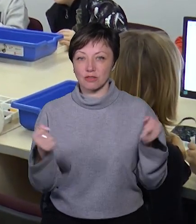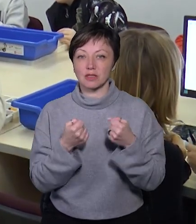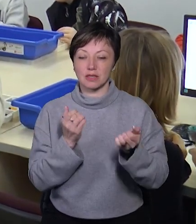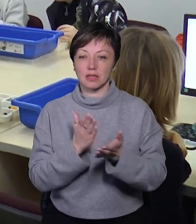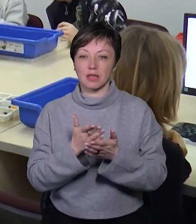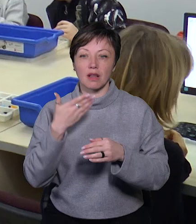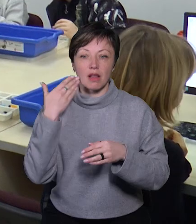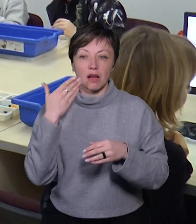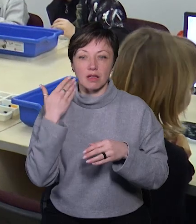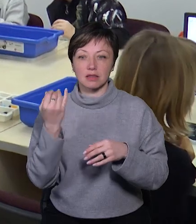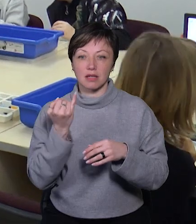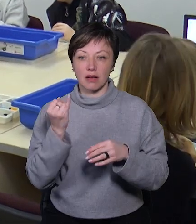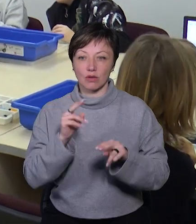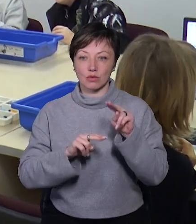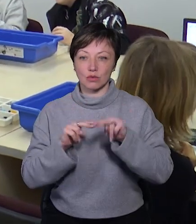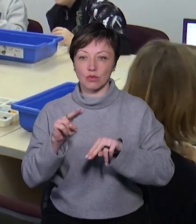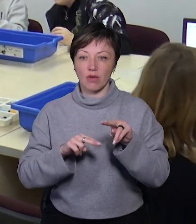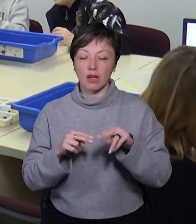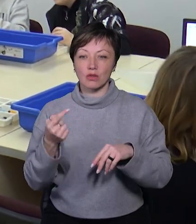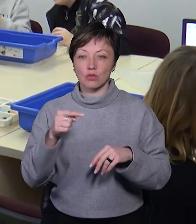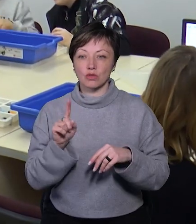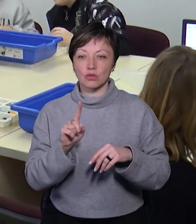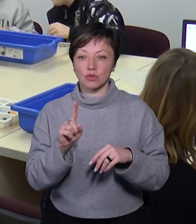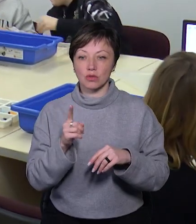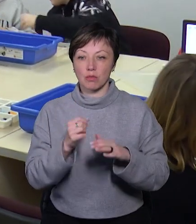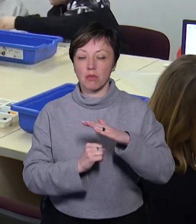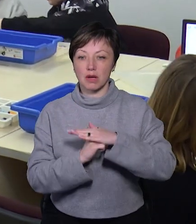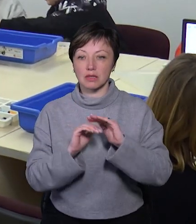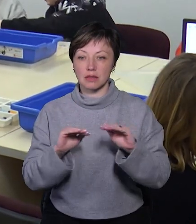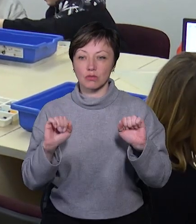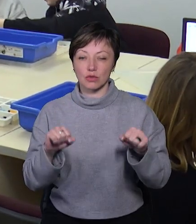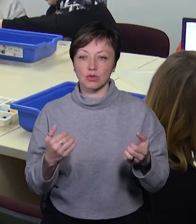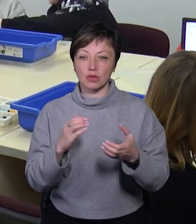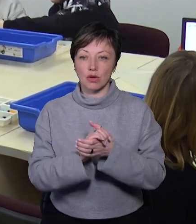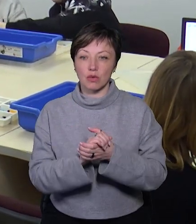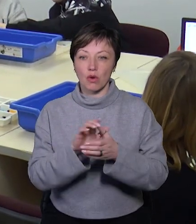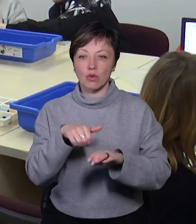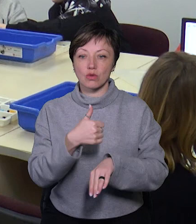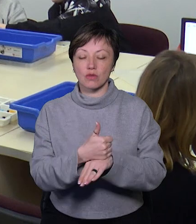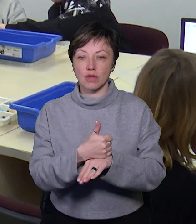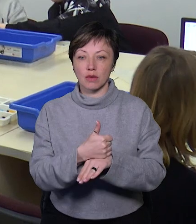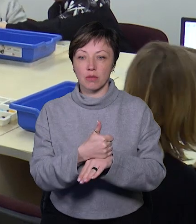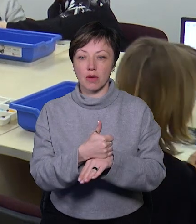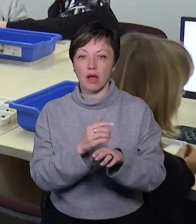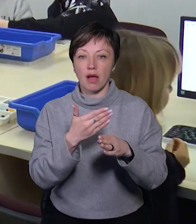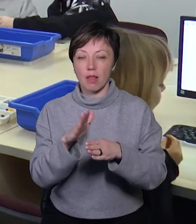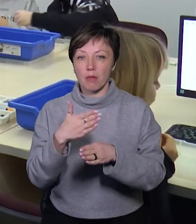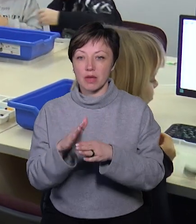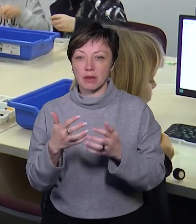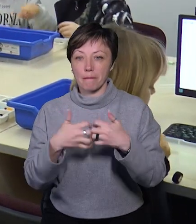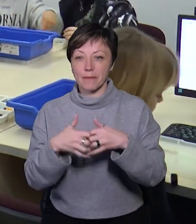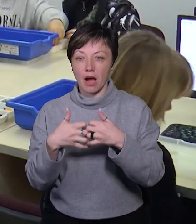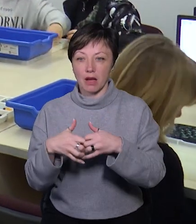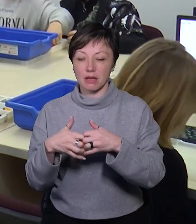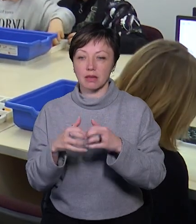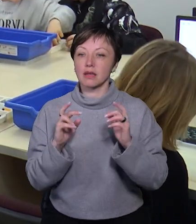досить легким, але цікавим в конструюванні, тому що на його базі діти можуть ознайомитися із основними елементами механіки,